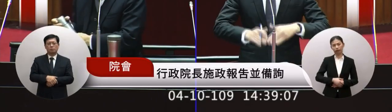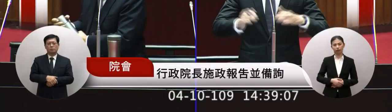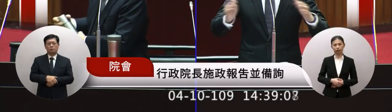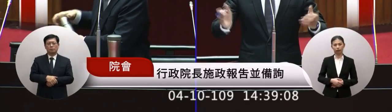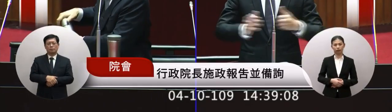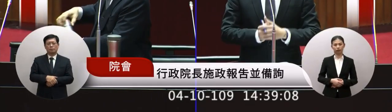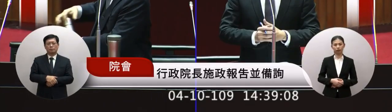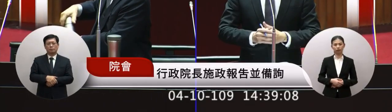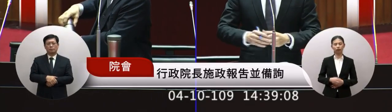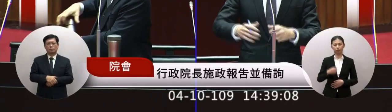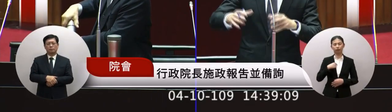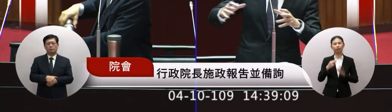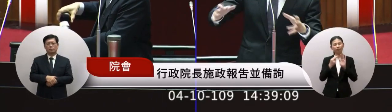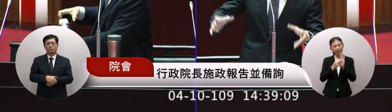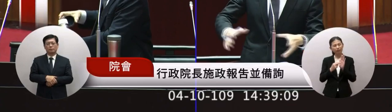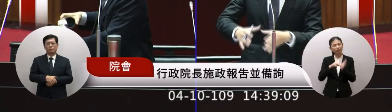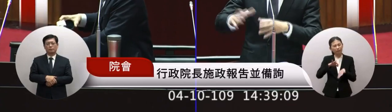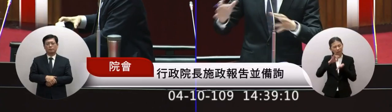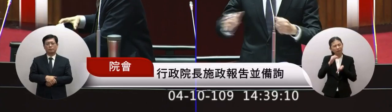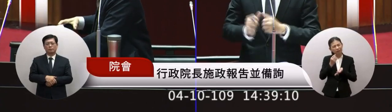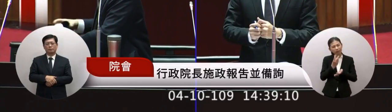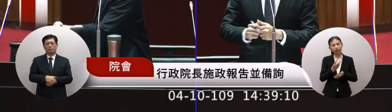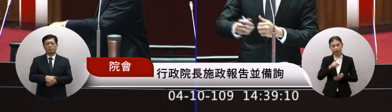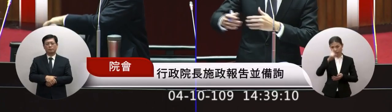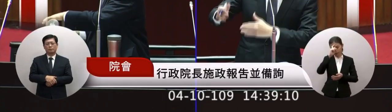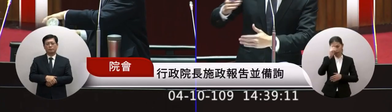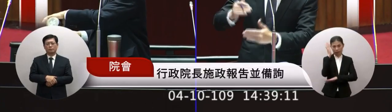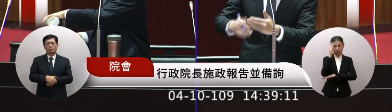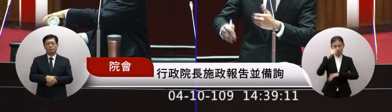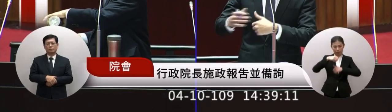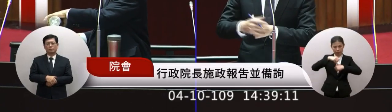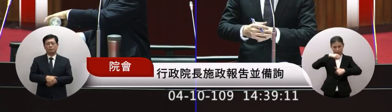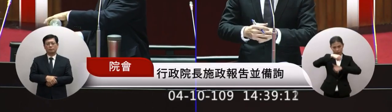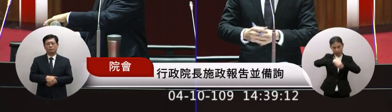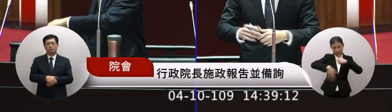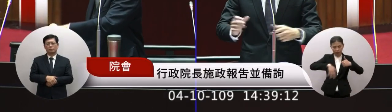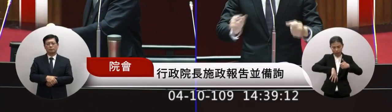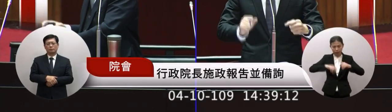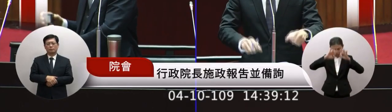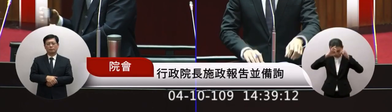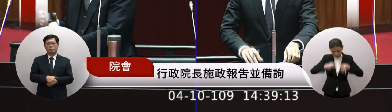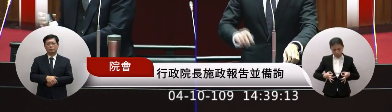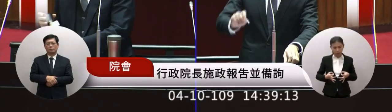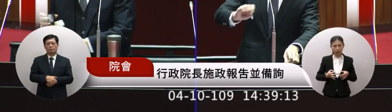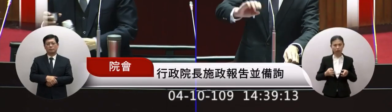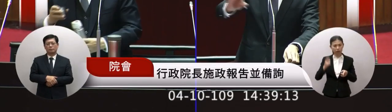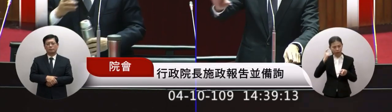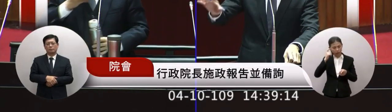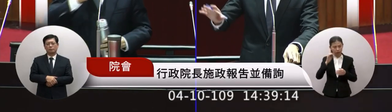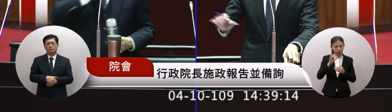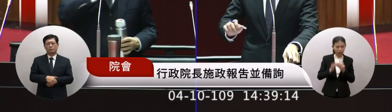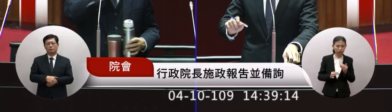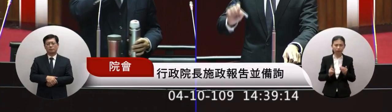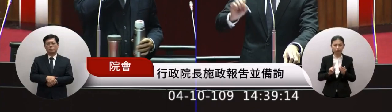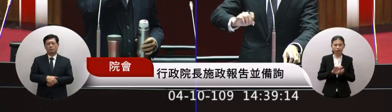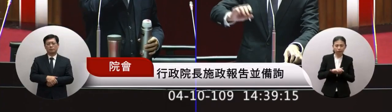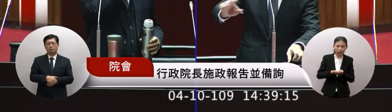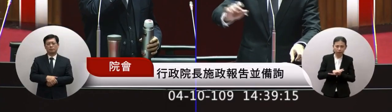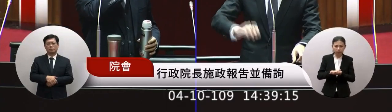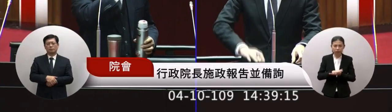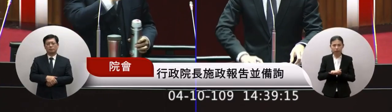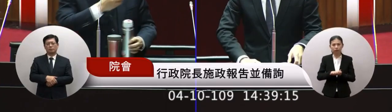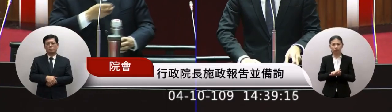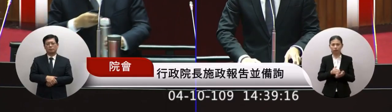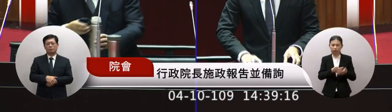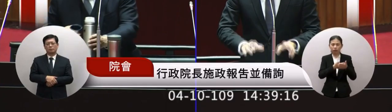其實是幾例而已我願望整個政府裡面再請點一下看說有整個部門還有